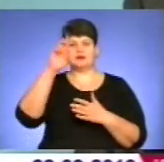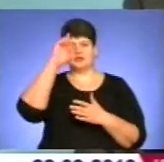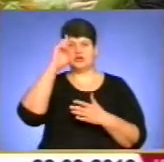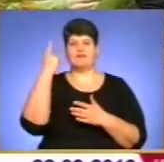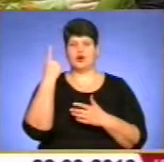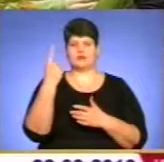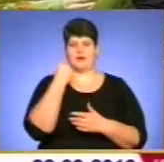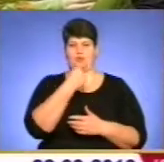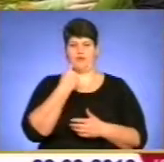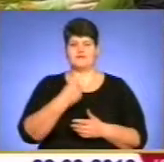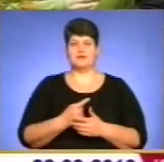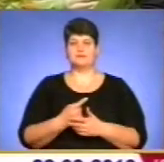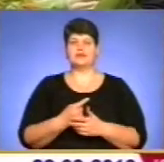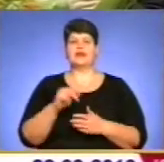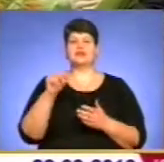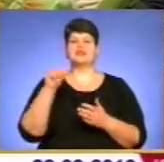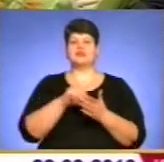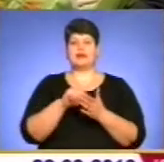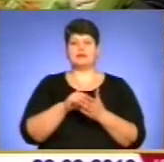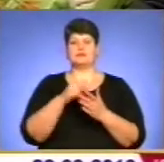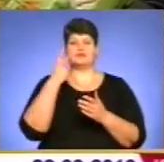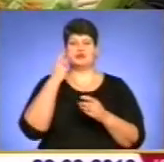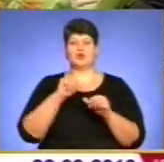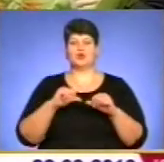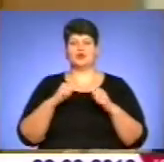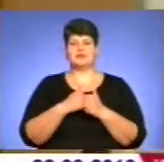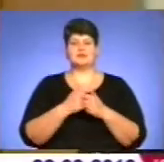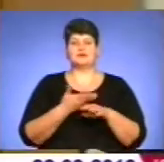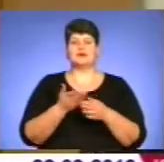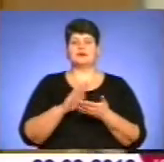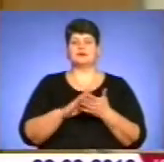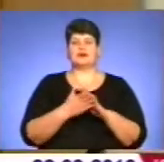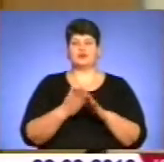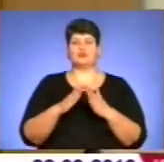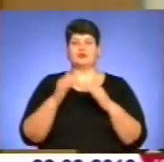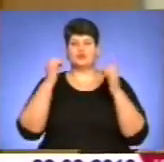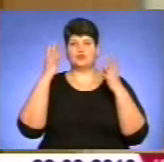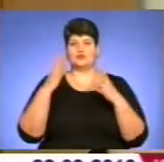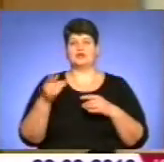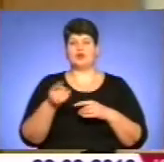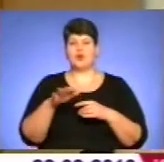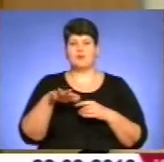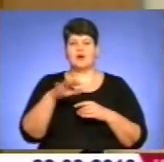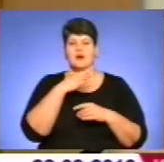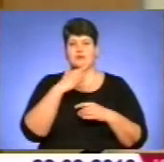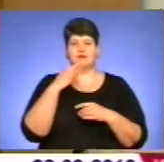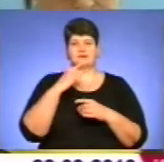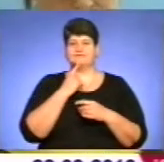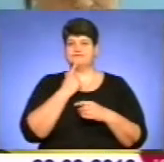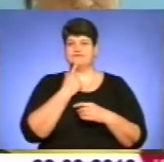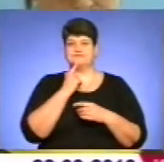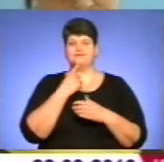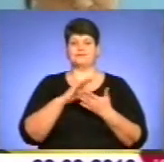одна мова. Члени постійної комісії стурбовані станом будинків культури у селах Тернопільщини. Багато з них у скрутному становищі.